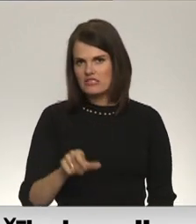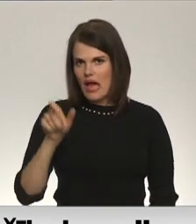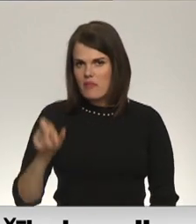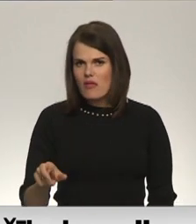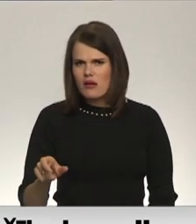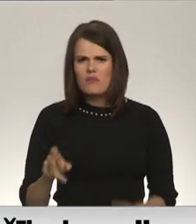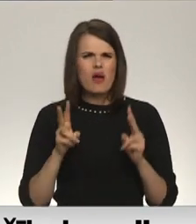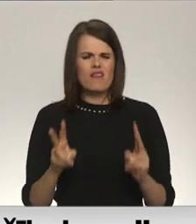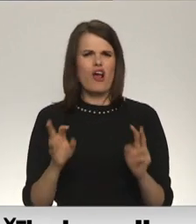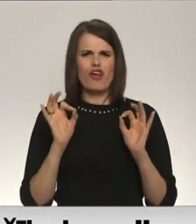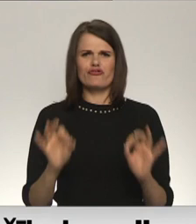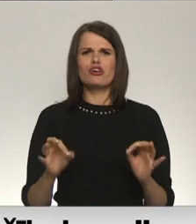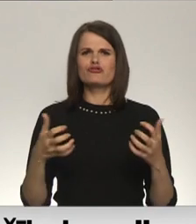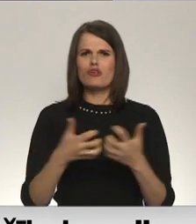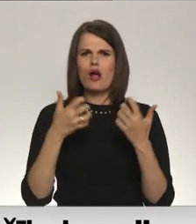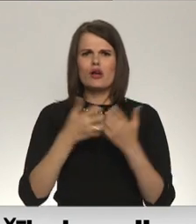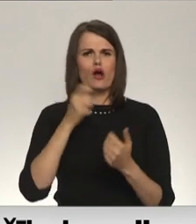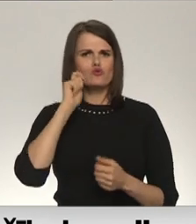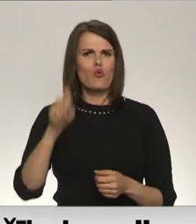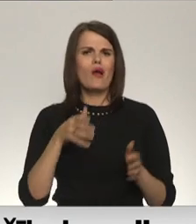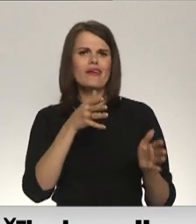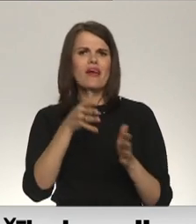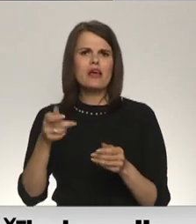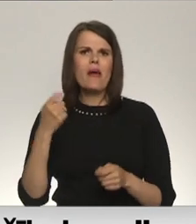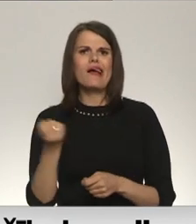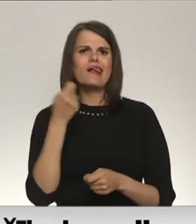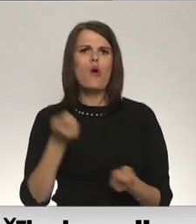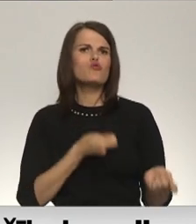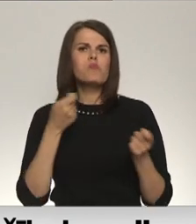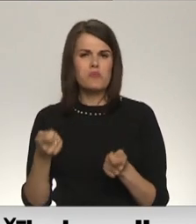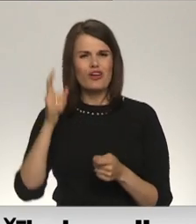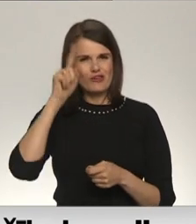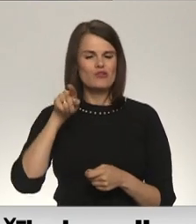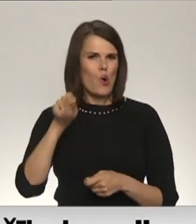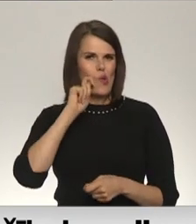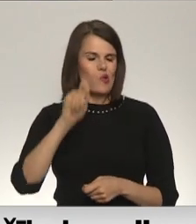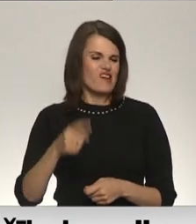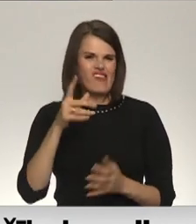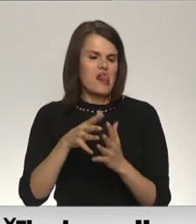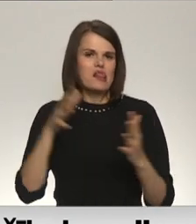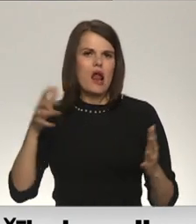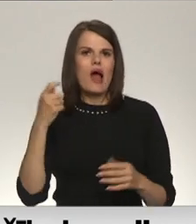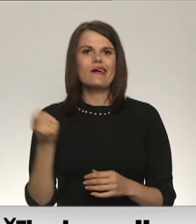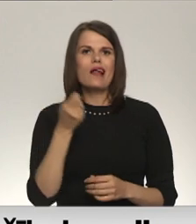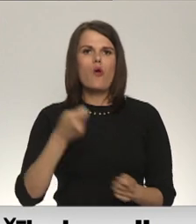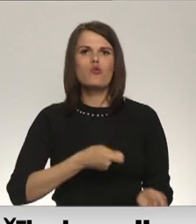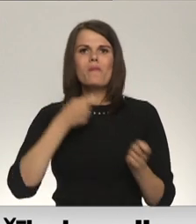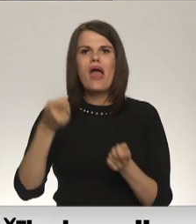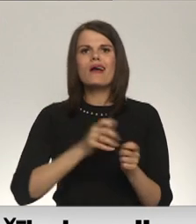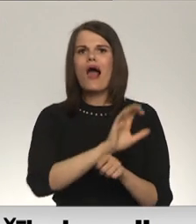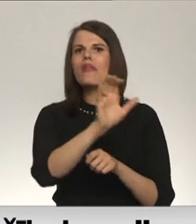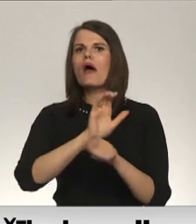Kā tieši karš Ukrainā ietekmē graudu piegādas? Mēs zinām, ka Ukraina ir viens no lielākajiem graudu piegādātājiem.